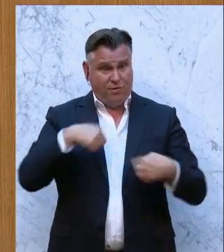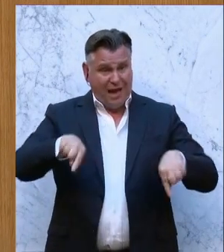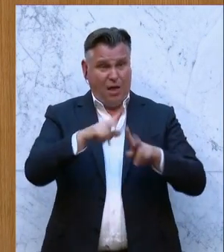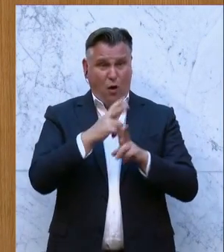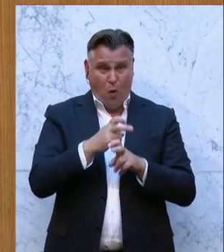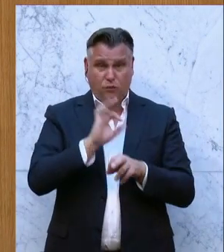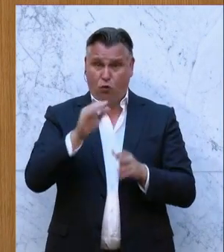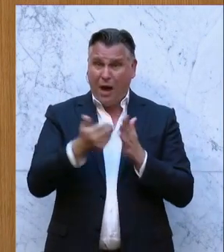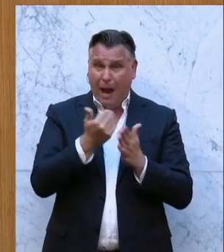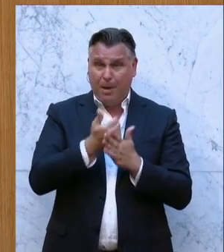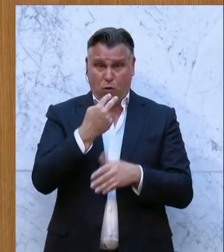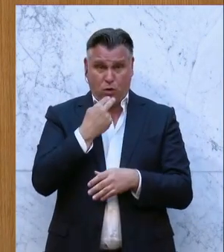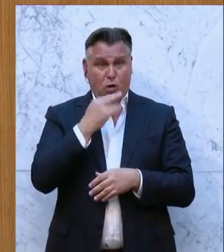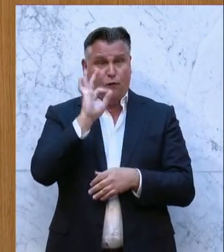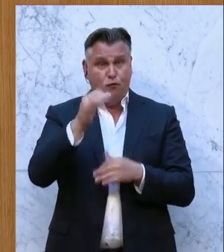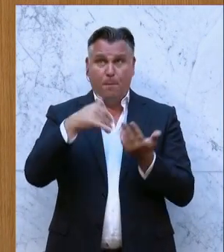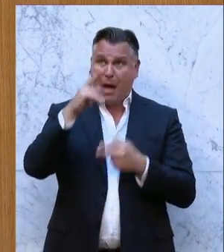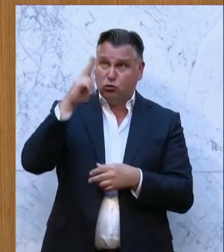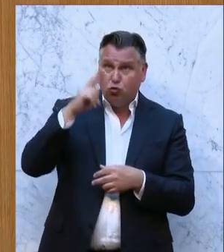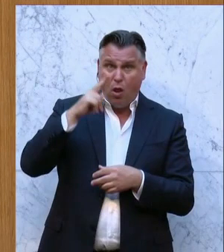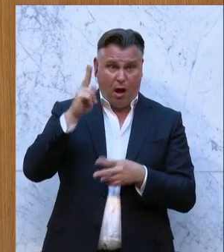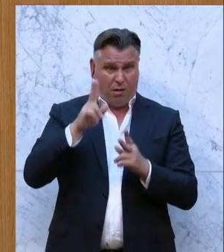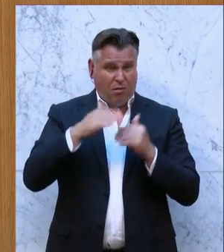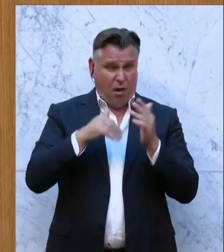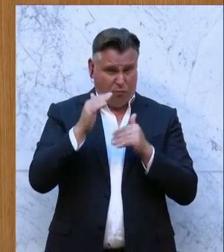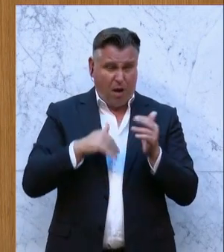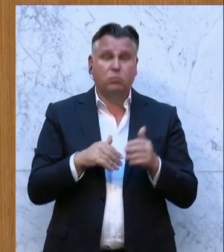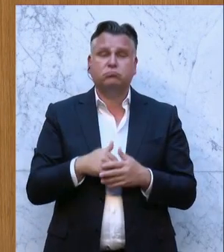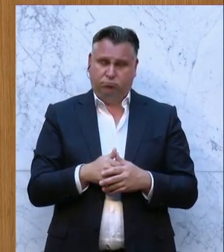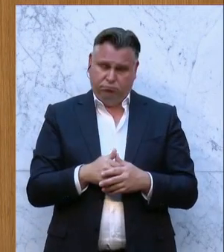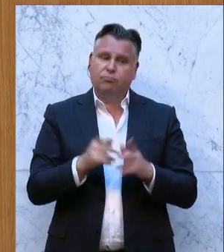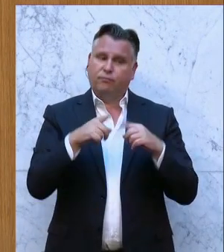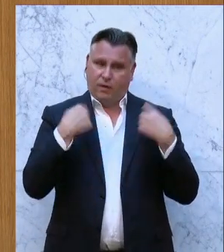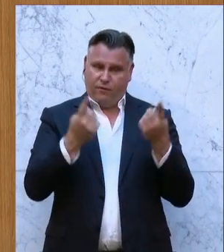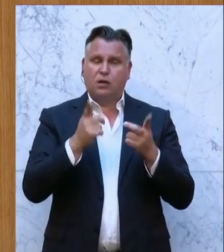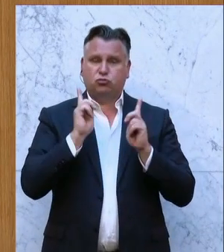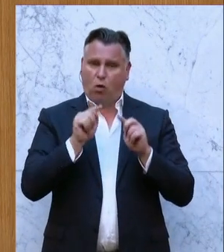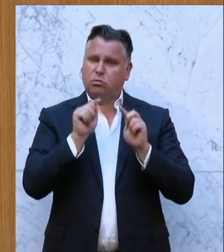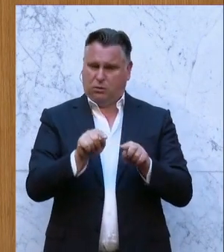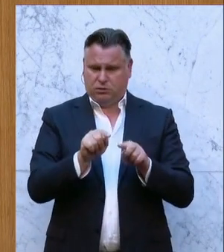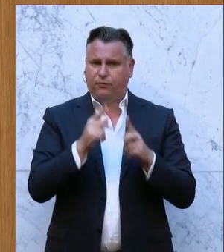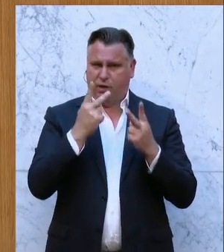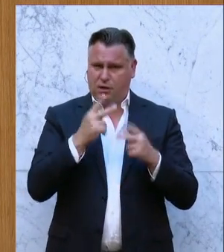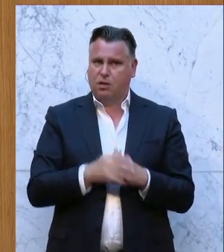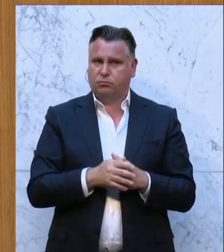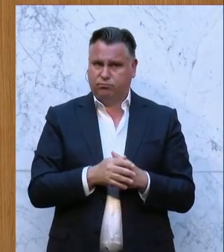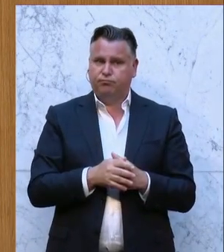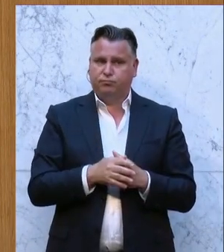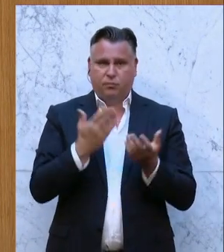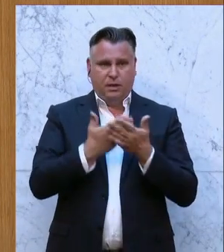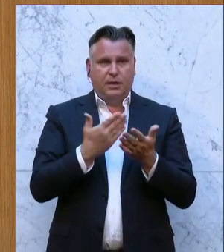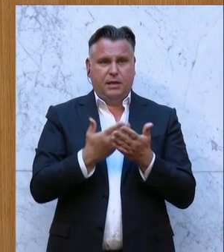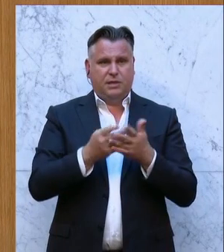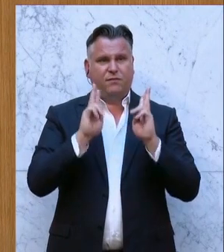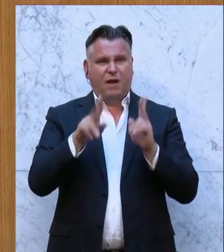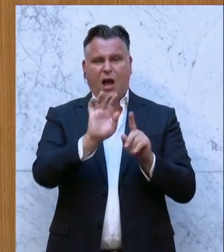Energie, zugunsten des SPV-Ausbaus und und und und. Das sollten wir bitte alle unterstreichen. Und bitte lassen wir doch dabei diese